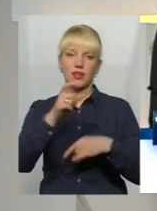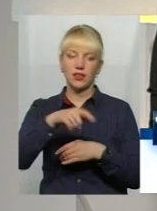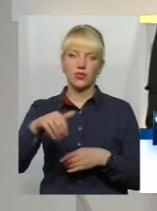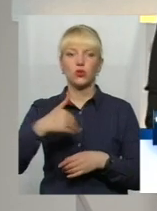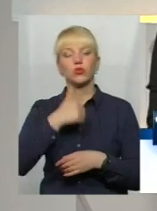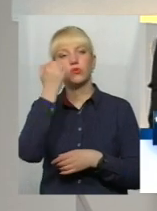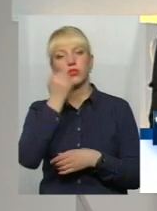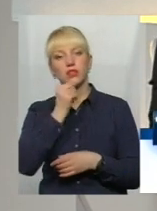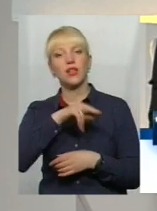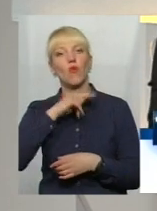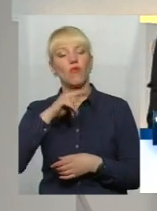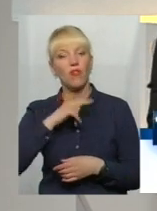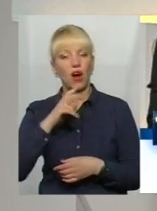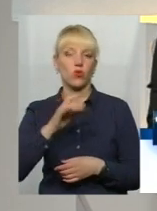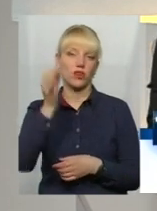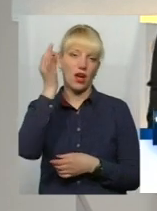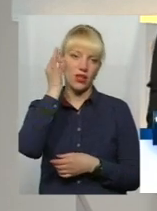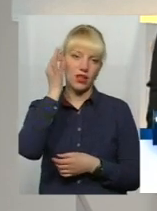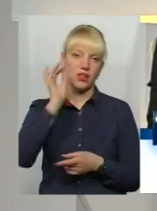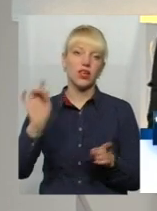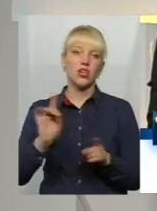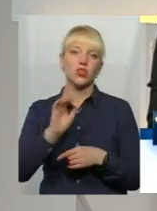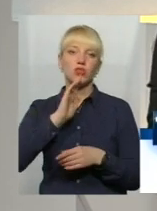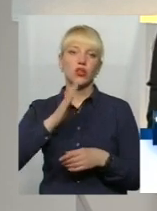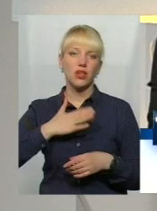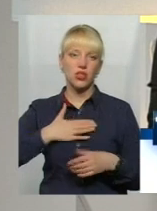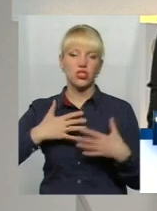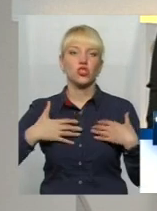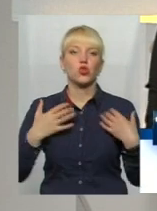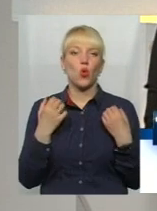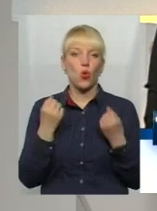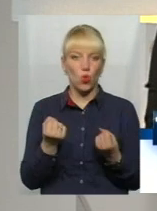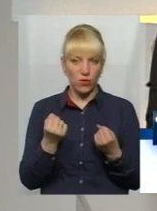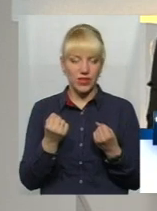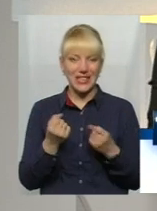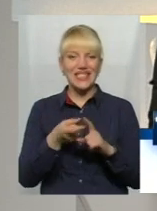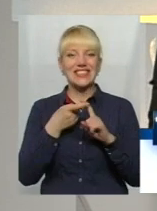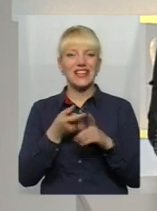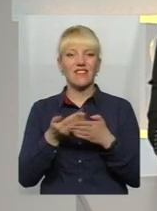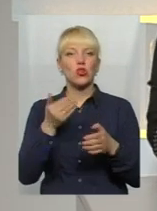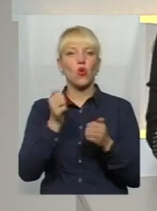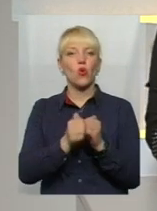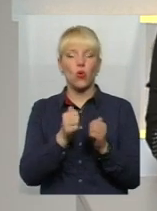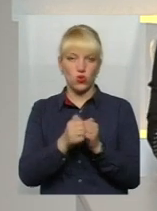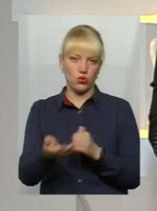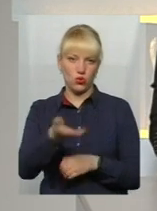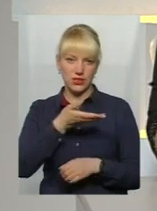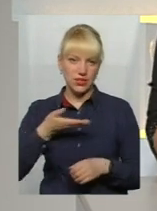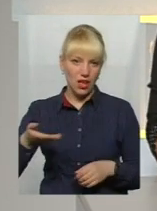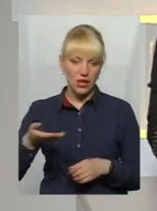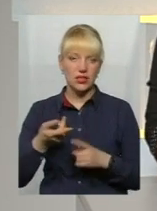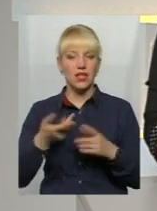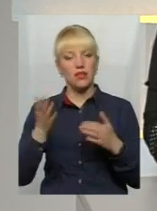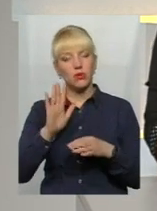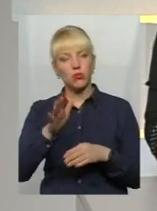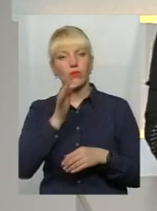хочеться подякувати за увагу і нагадати, що наше здоров'я залежить від кожного з нас. Давайте будемо більш